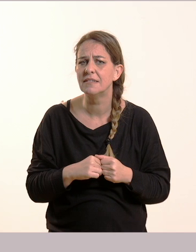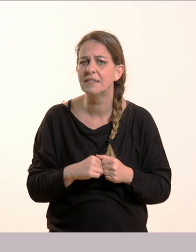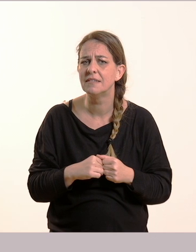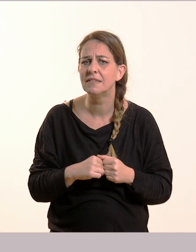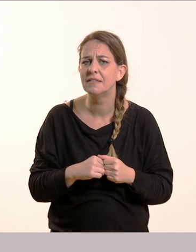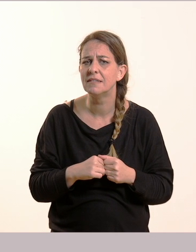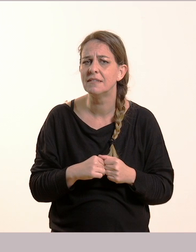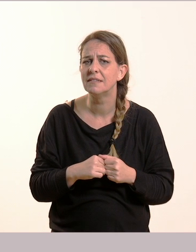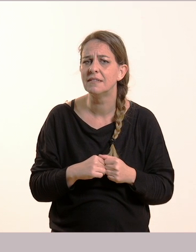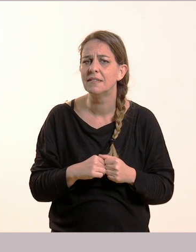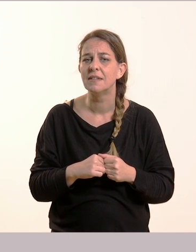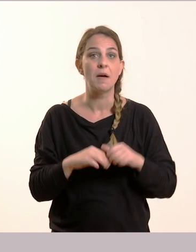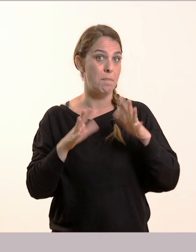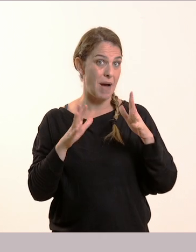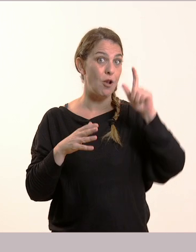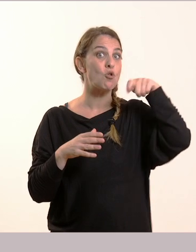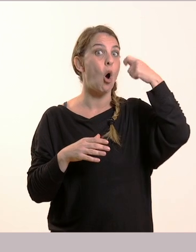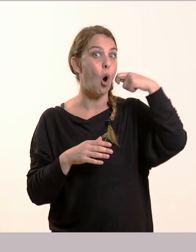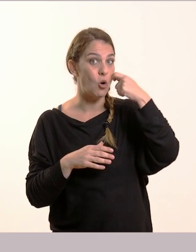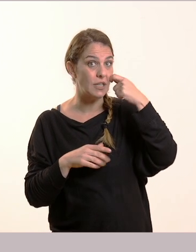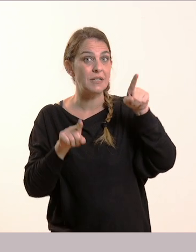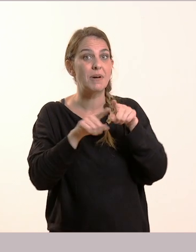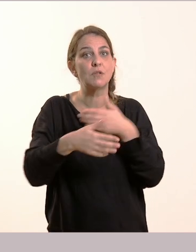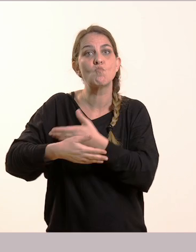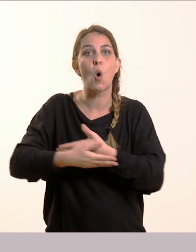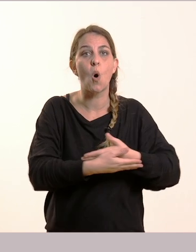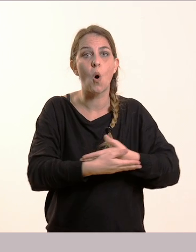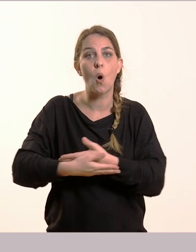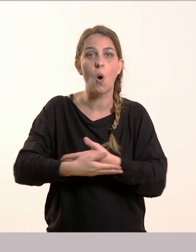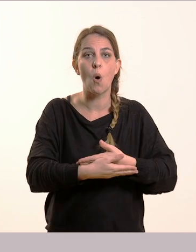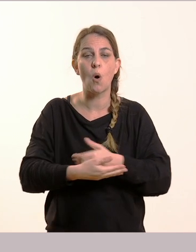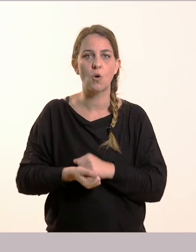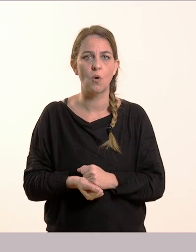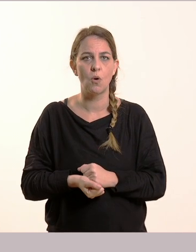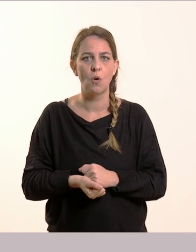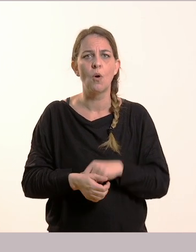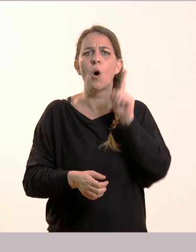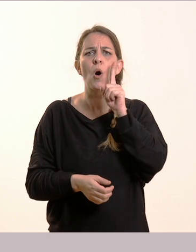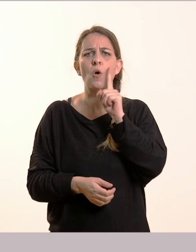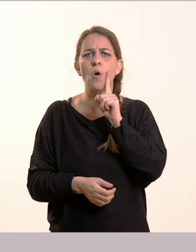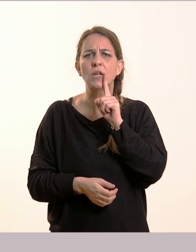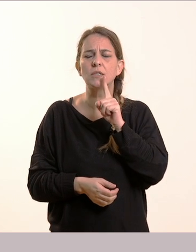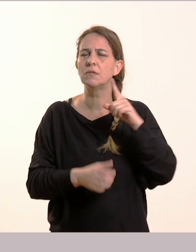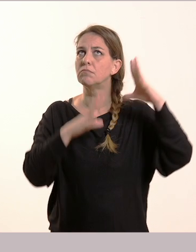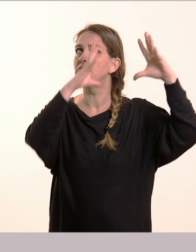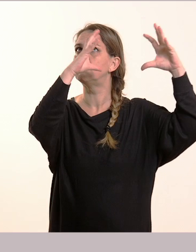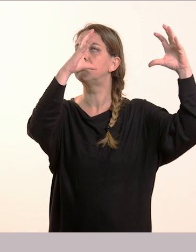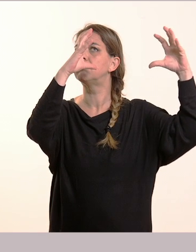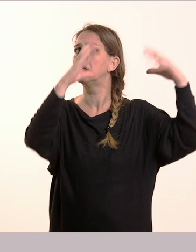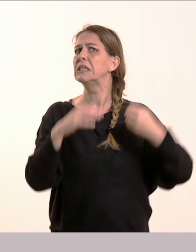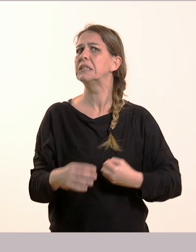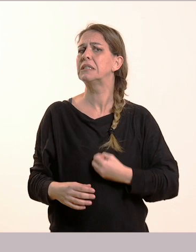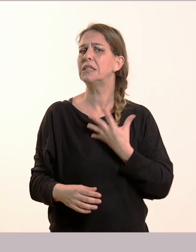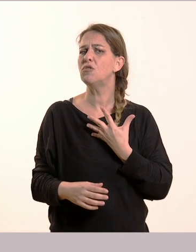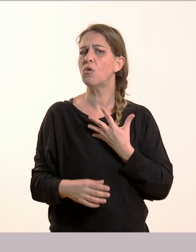οι γονείς της, και ένα μωράκι νεογέννητο. Τι νιώθει αυτό το κοριτσάκι και είναι έτσι σφιγμένο το πρόσωπό